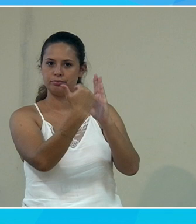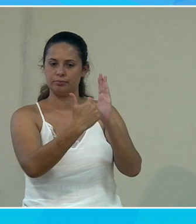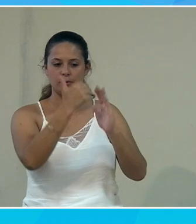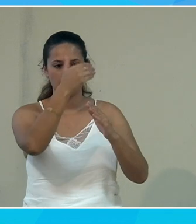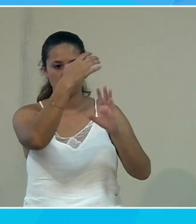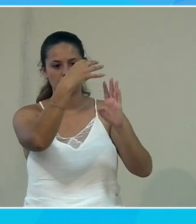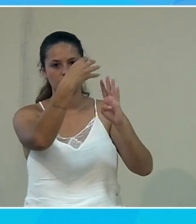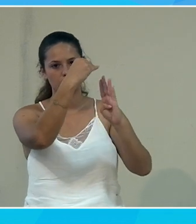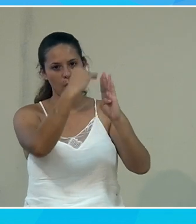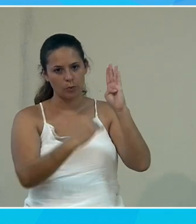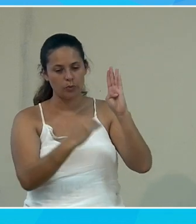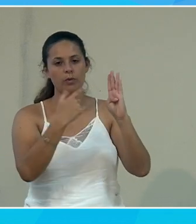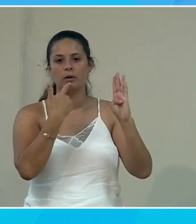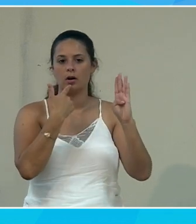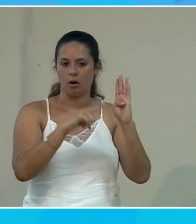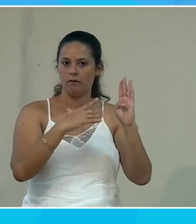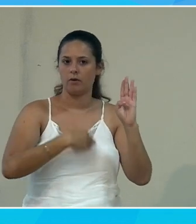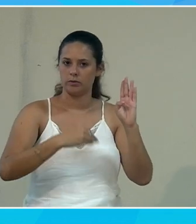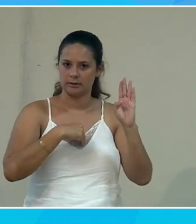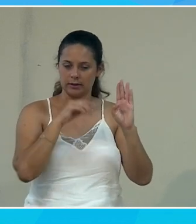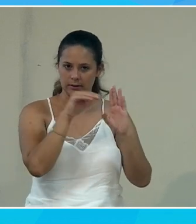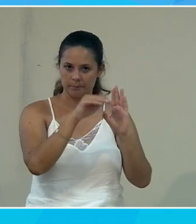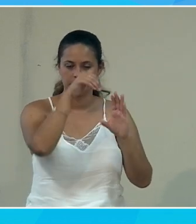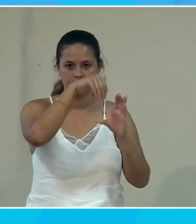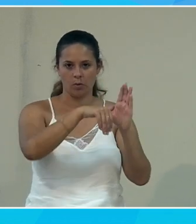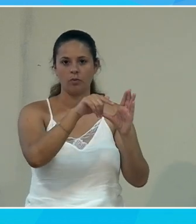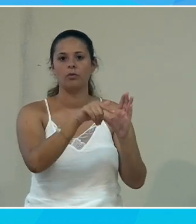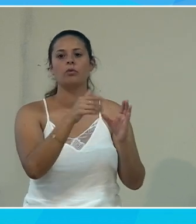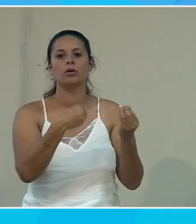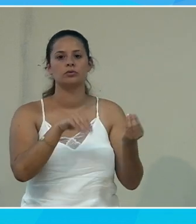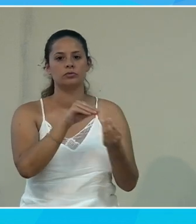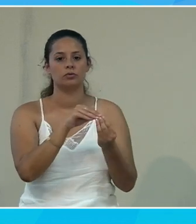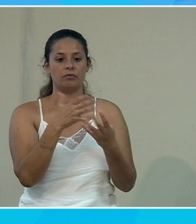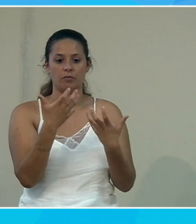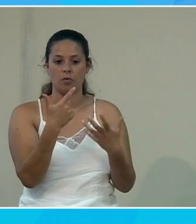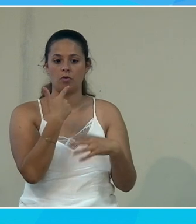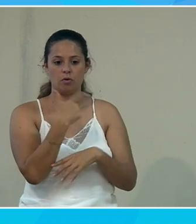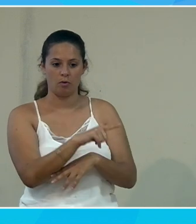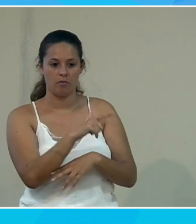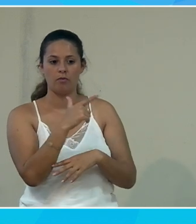indiquer que je parle en langue française que j'aimerais dans un premier temps avoir une langue française en termes de sous-titrage